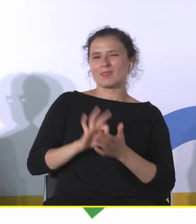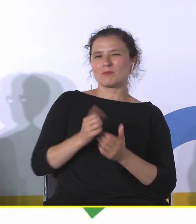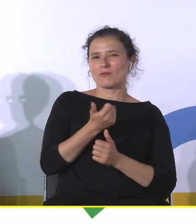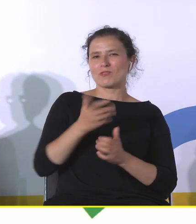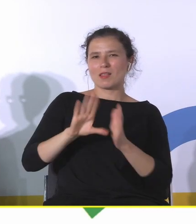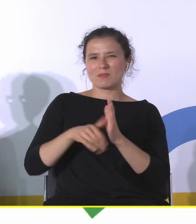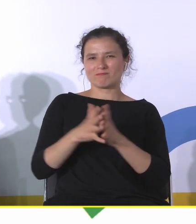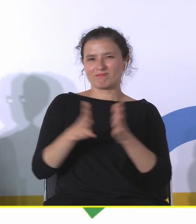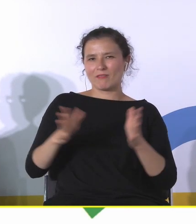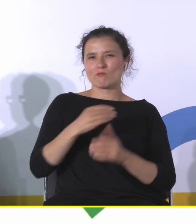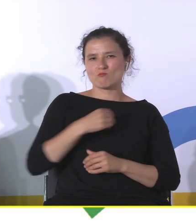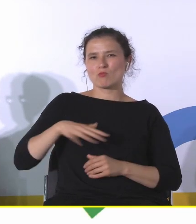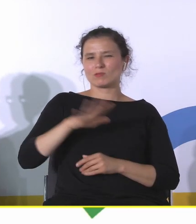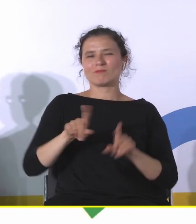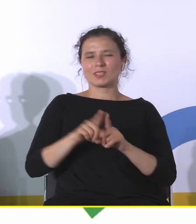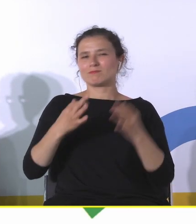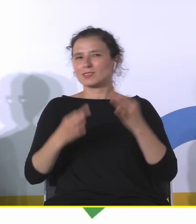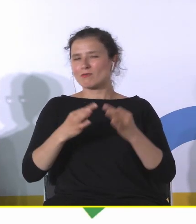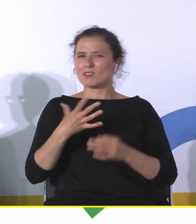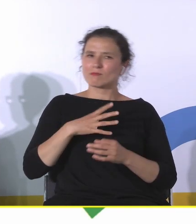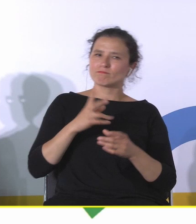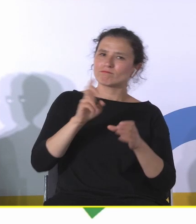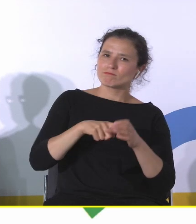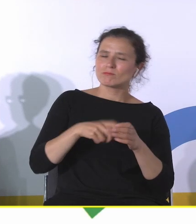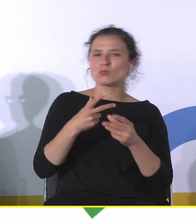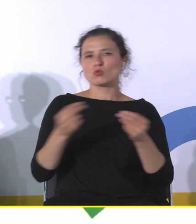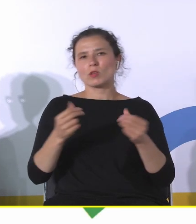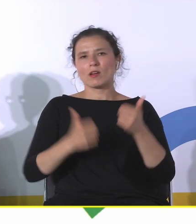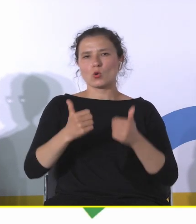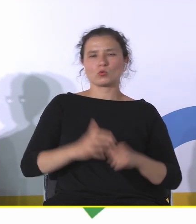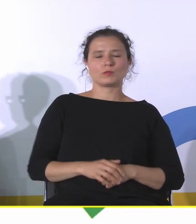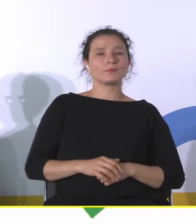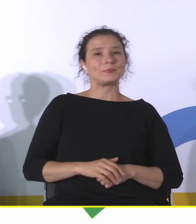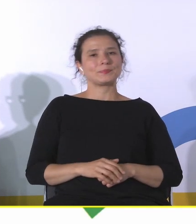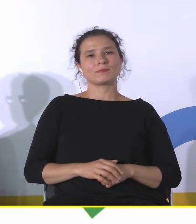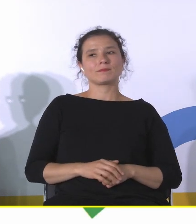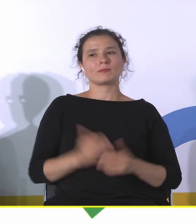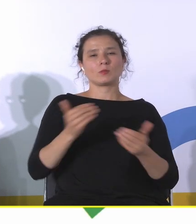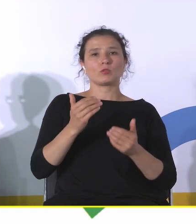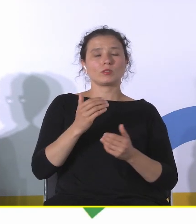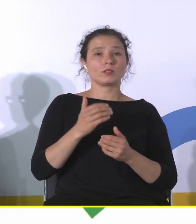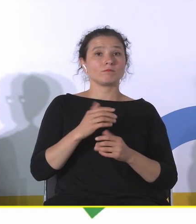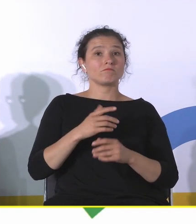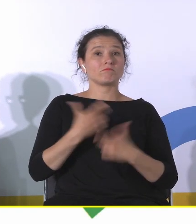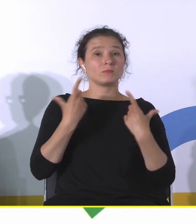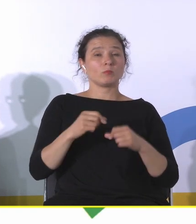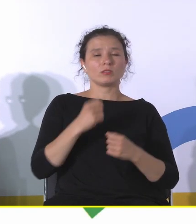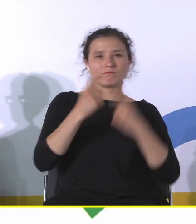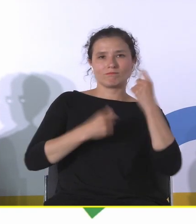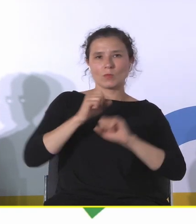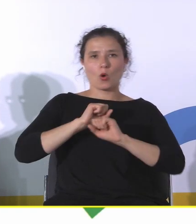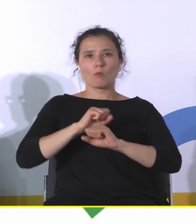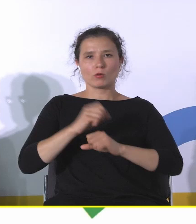miast Polski również. Więc też można się spodziewać być może właśnie nowych, innowacyjnych, bardziej rezylientnych, bardziej sustensywnych rozwiązań właśnie z